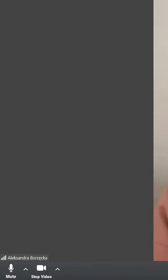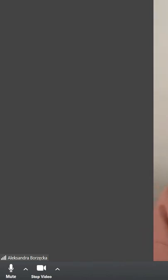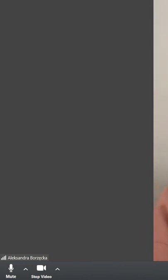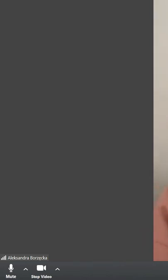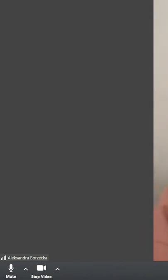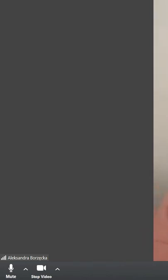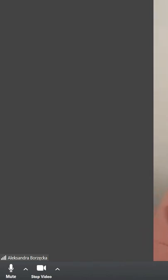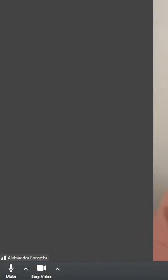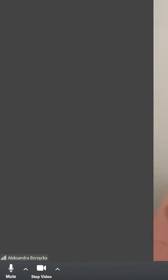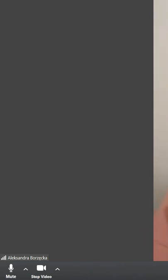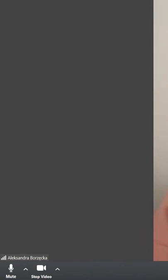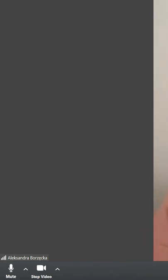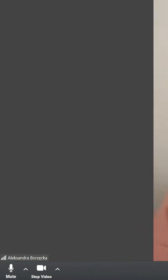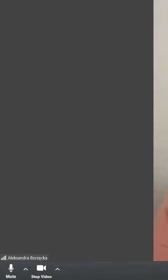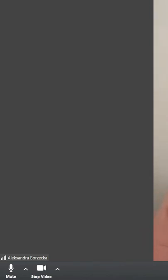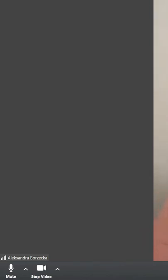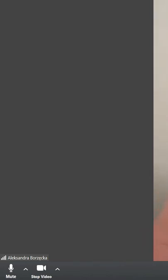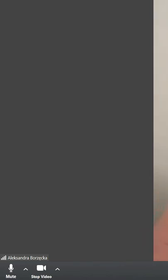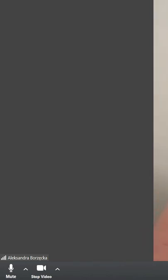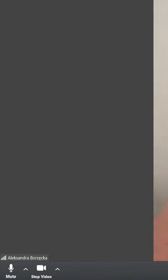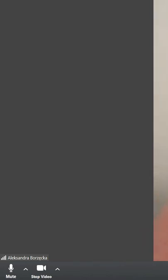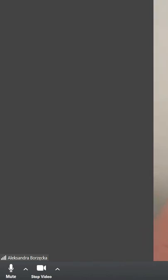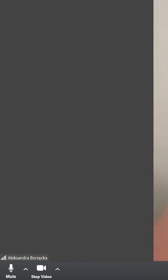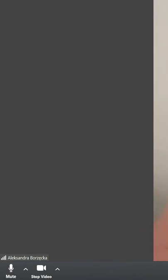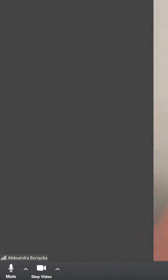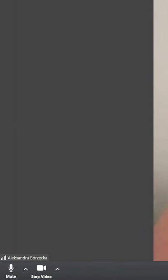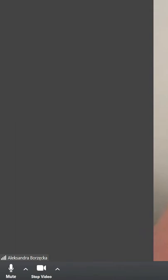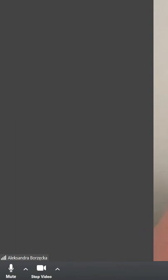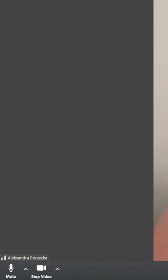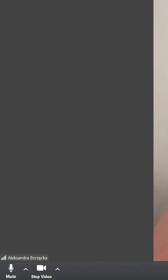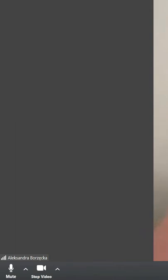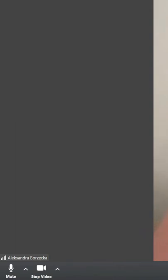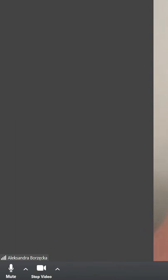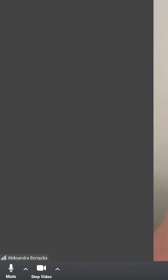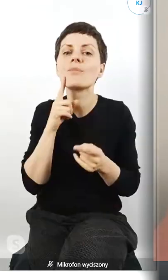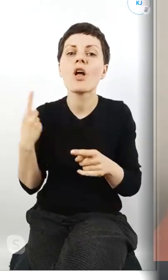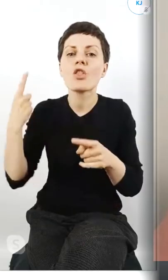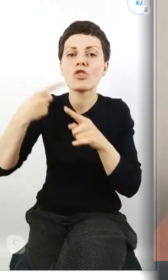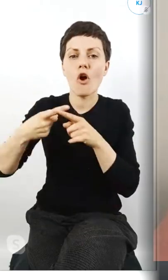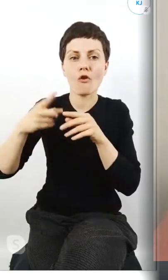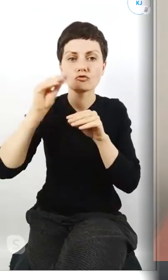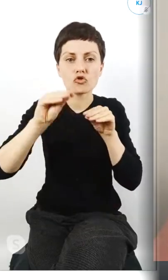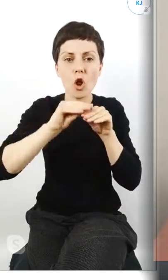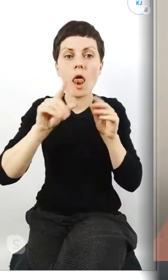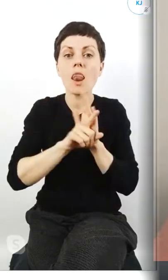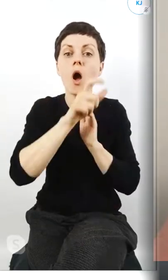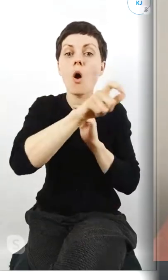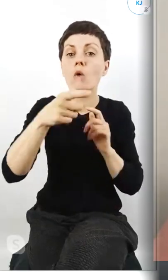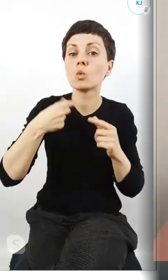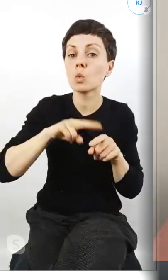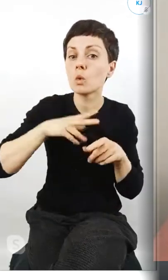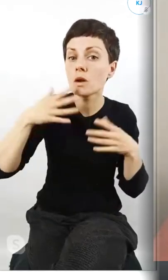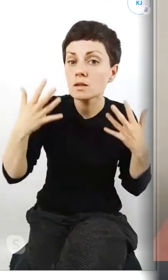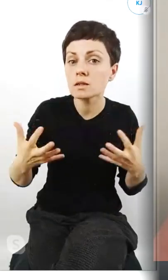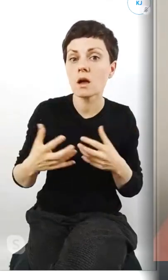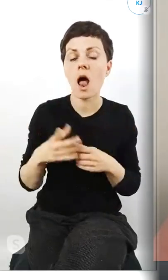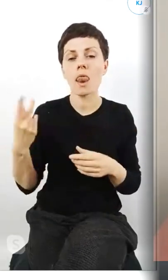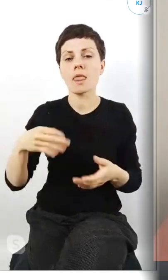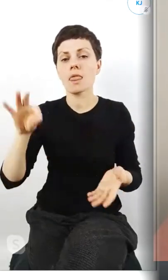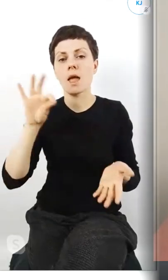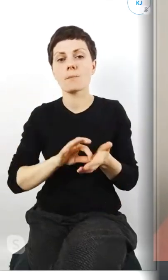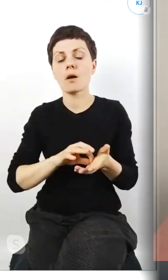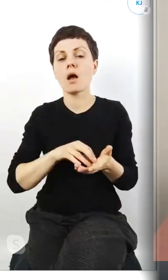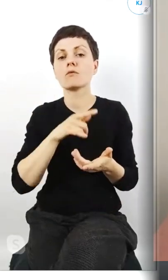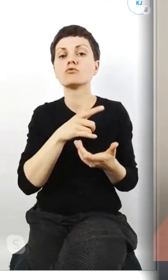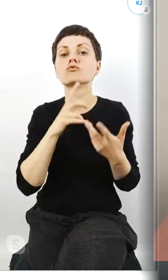strony ze strony miasta jakichś takich dodatkowych szkoleń dla tych co by chcieli ale jeszcze nie są pewni co by chcieli się nauczyć